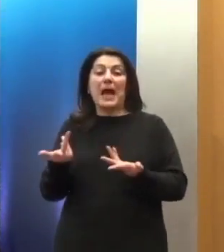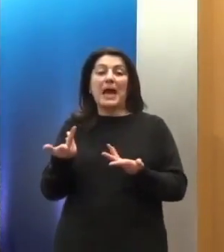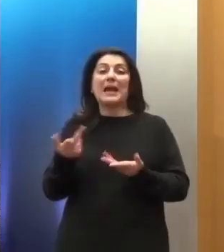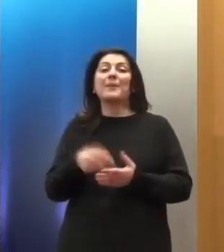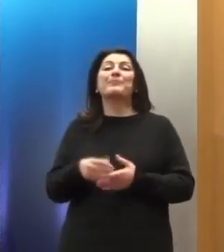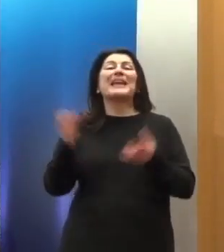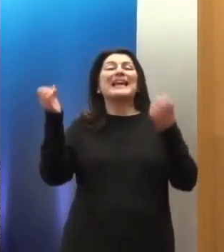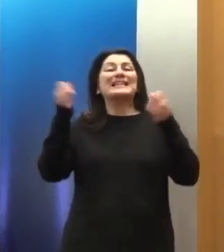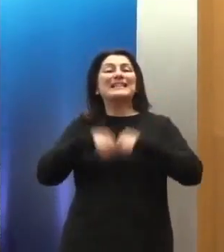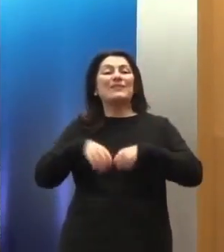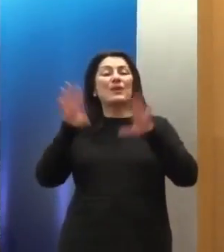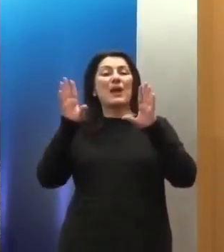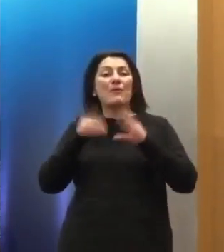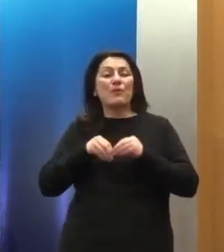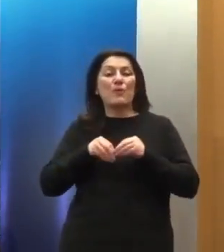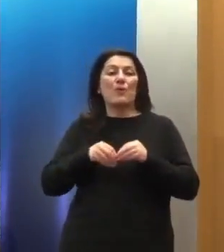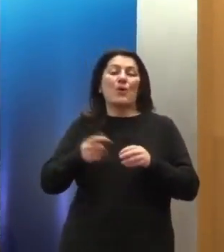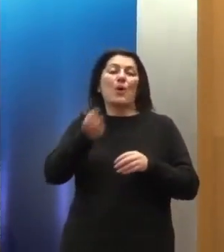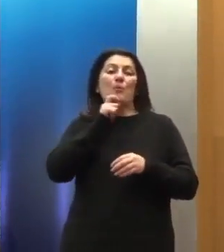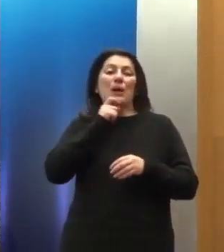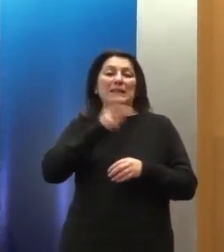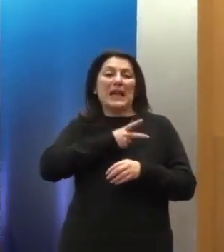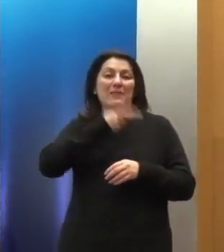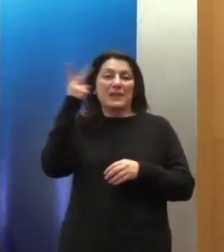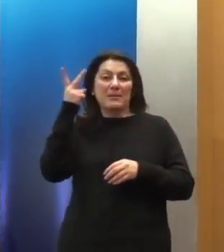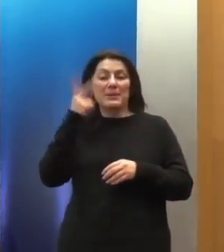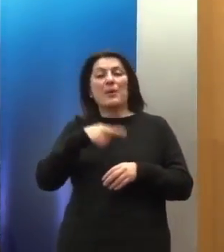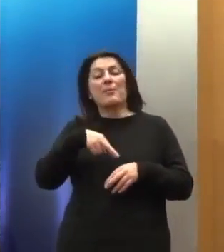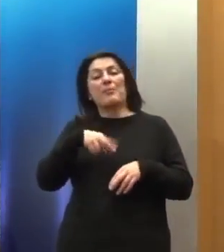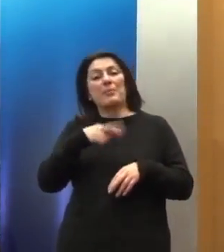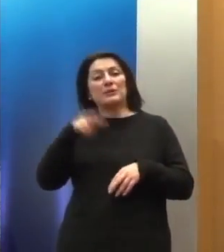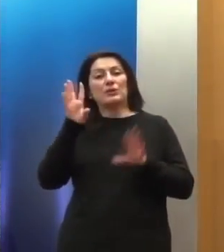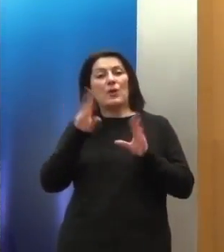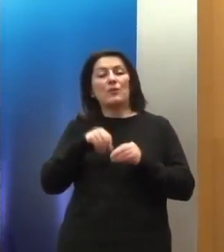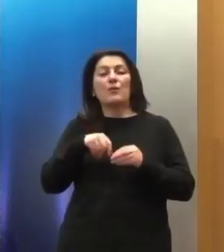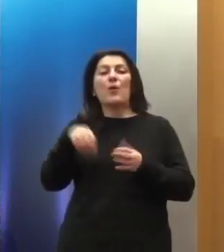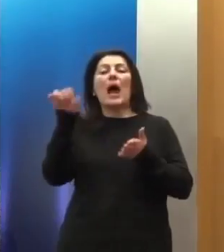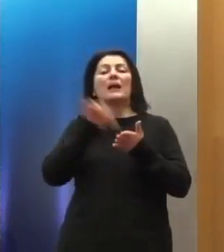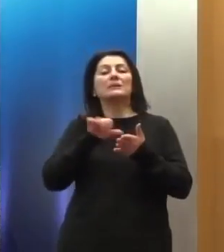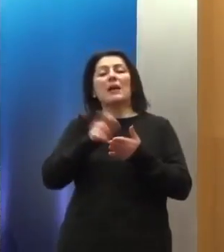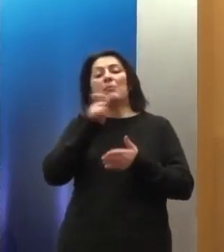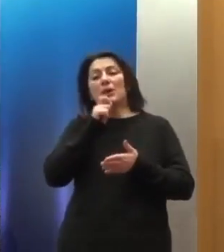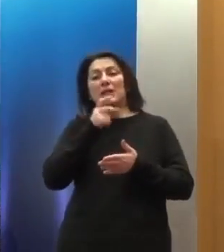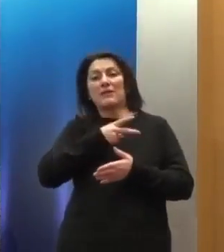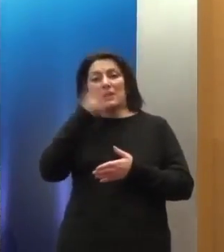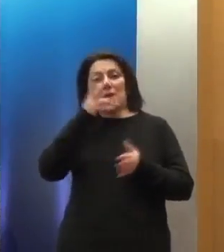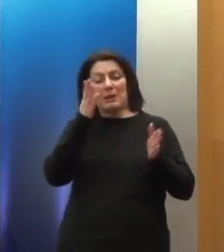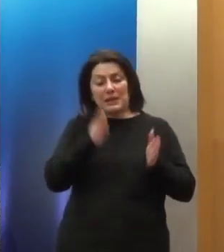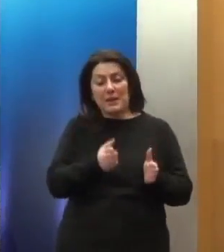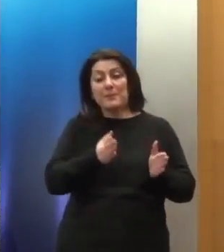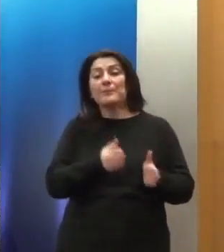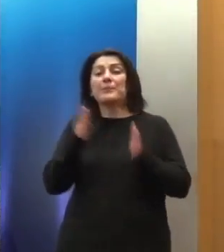Σύμφωνο για τα Αστικά και Πολιτικά Δικαιώματα, η έμφαση του είναι στα Αστικά και Πολιτικά Δικαιώματα. Αντίστοιχα το Σύμφωνο για τα